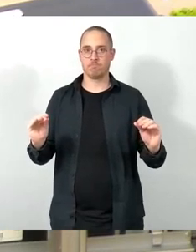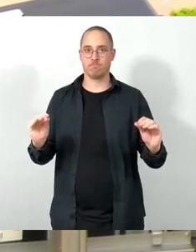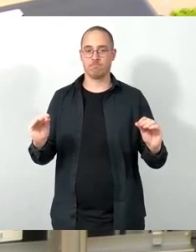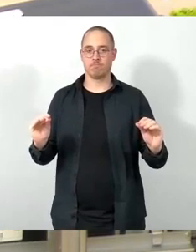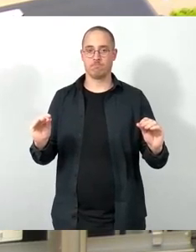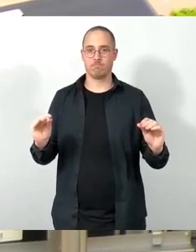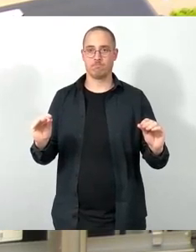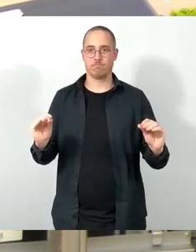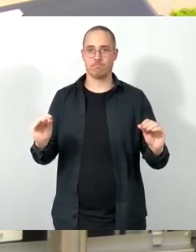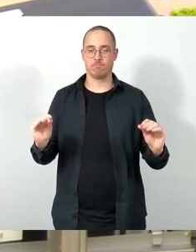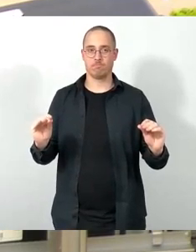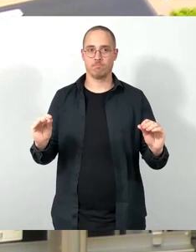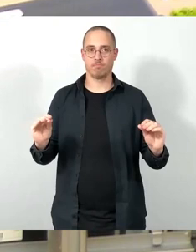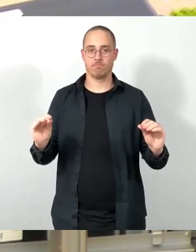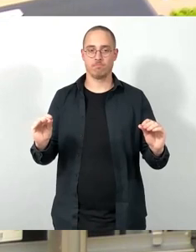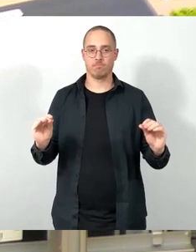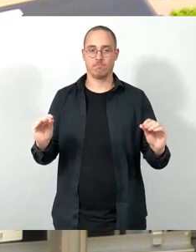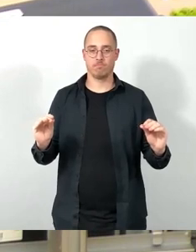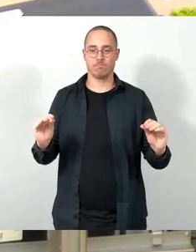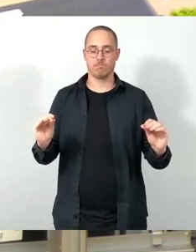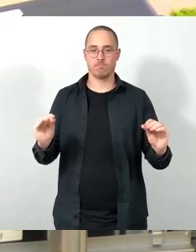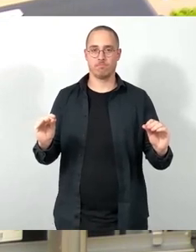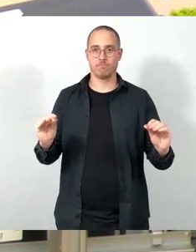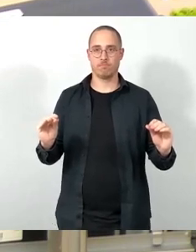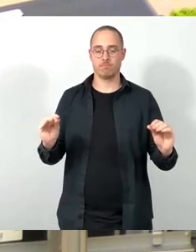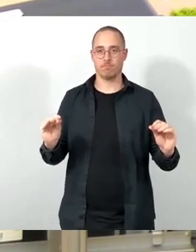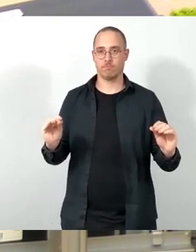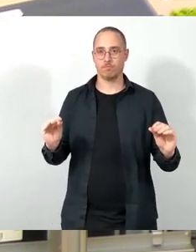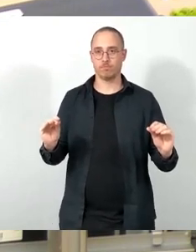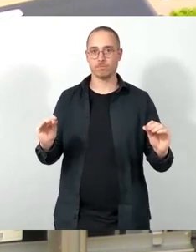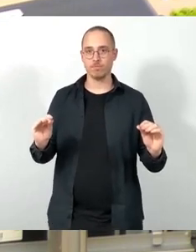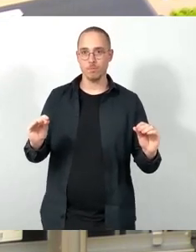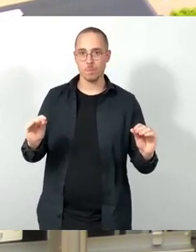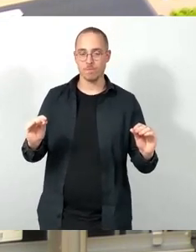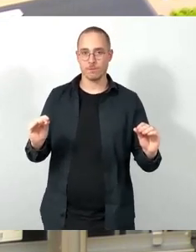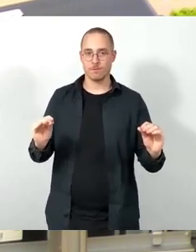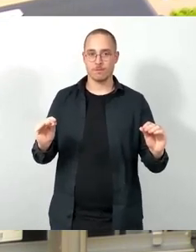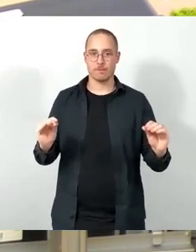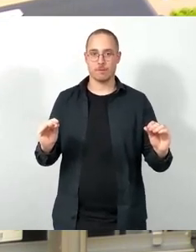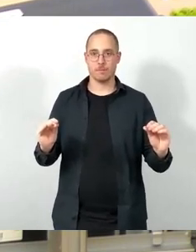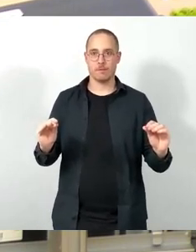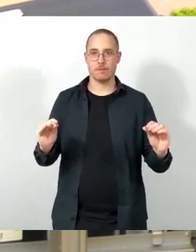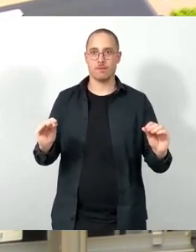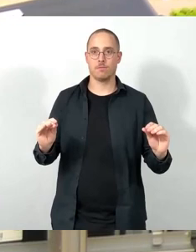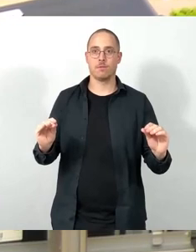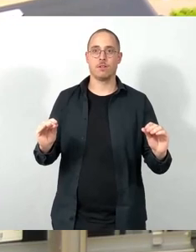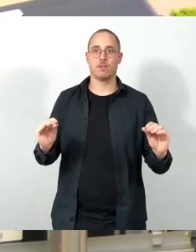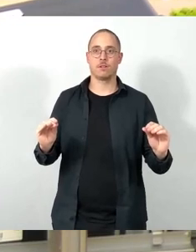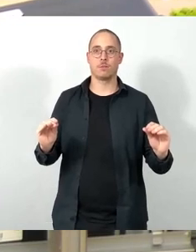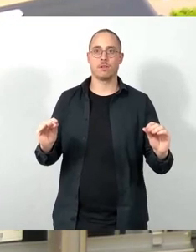Vertrag. Die haben genau die gleiche Situation, die müssen jetzt auch entsprechend ihre Honorarkräfte in Festanstellungen umstellen,